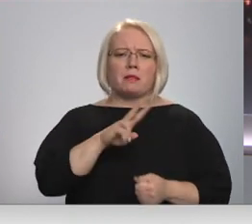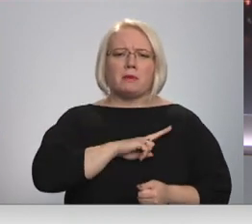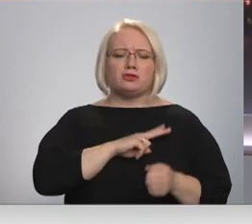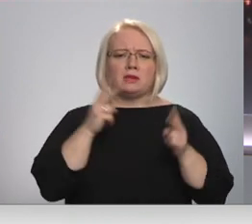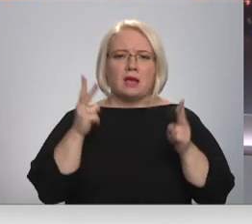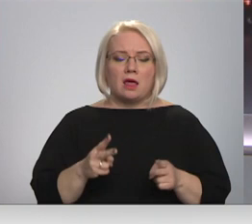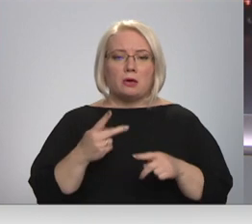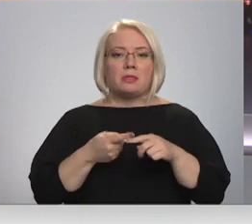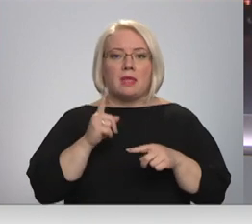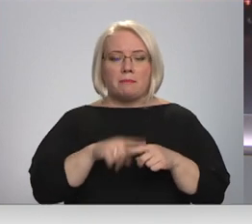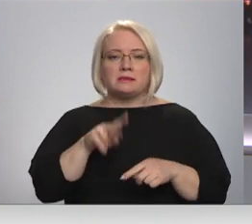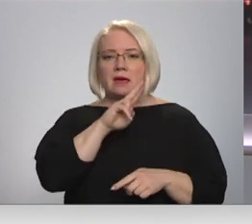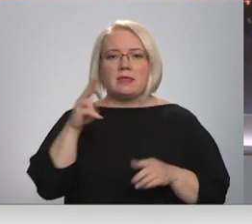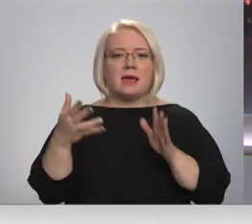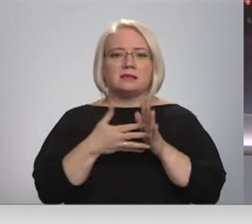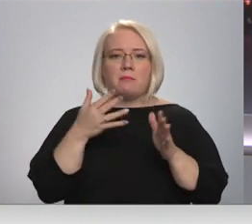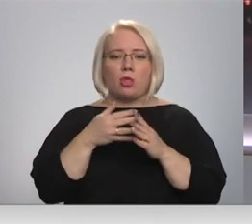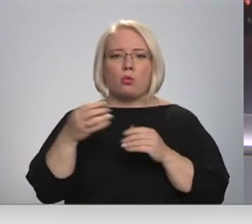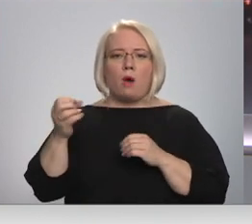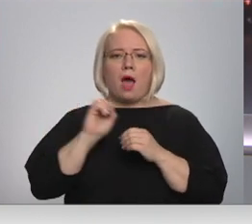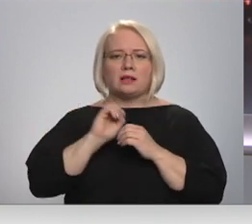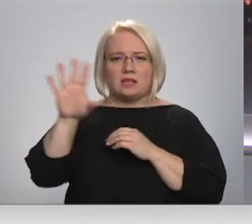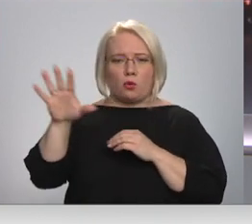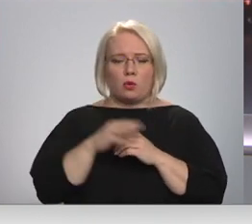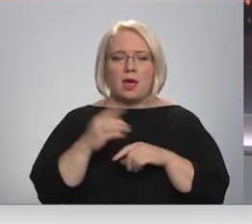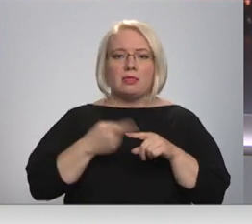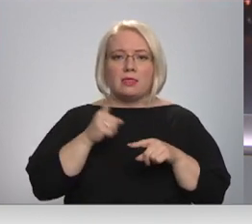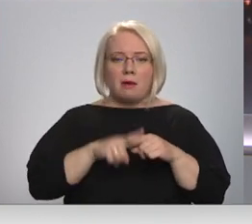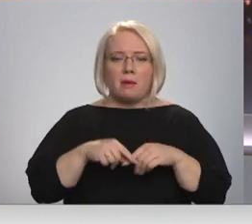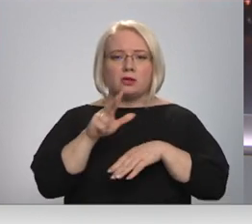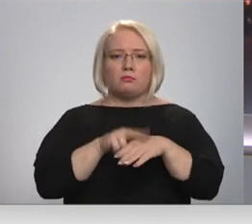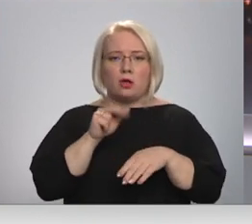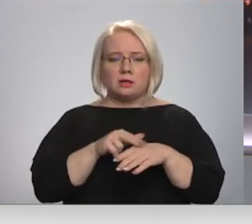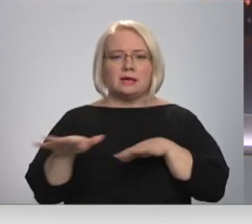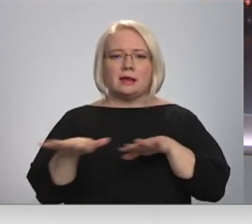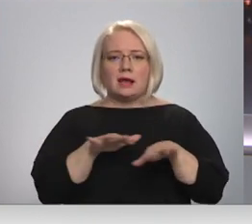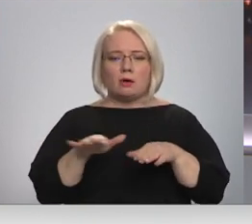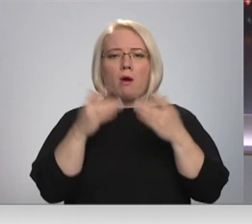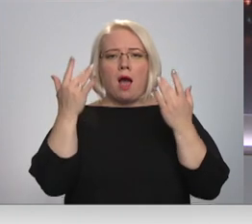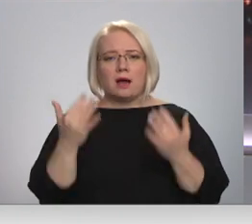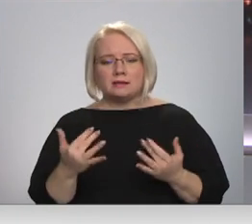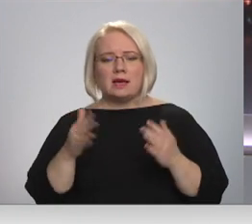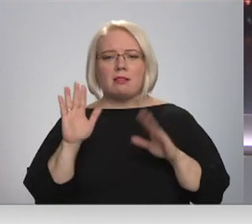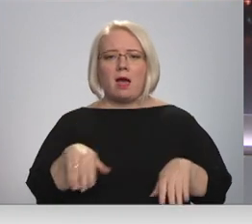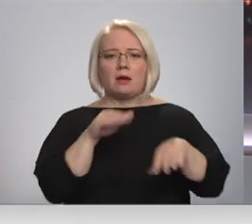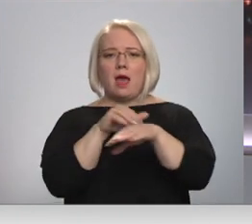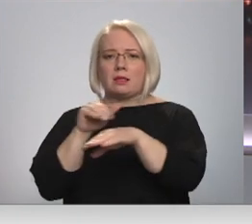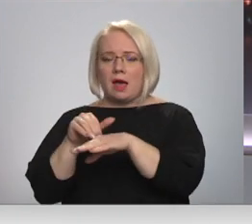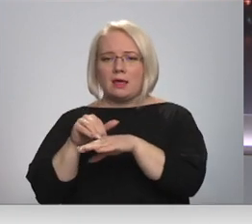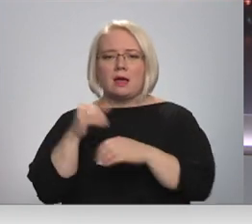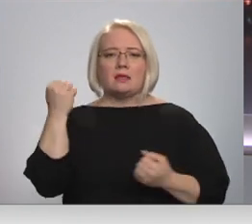tas viss tādēļ, ka netiek lietoti atstarotāji. Tāpēc policija ik gadu tumšākajā laikā rīko akcijas, lai vēlreiz atgādinātu, ka